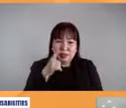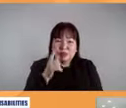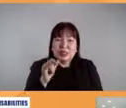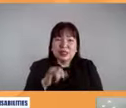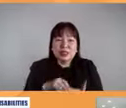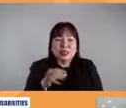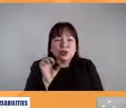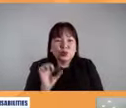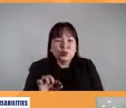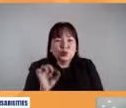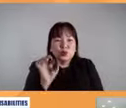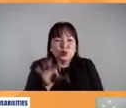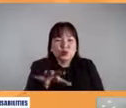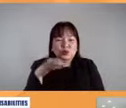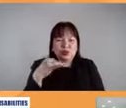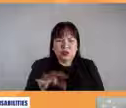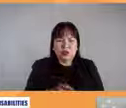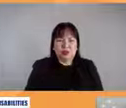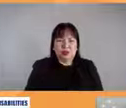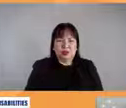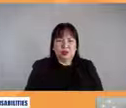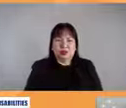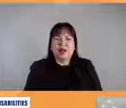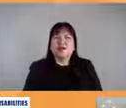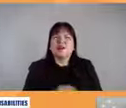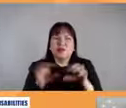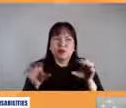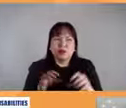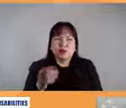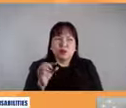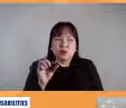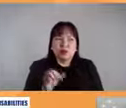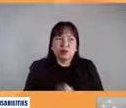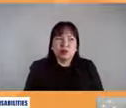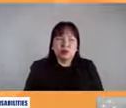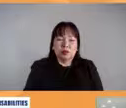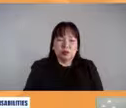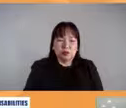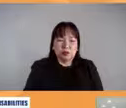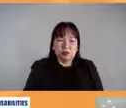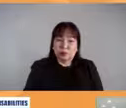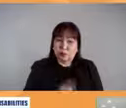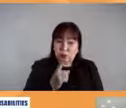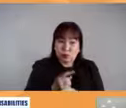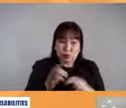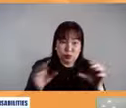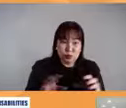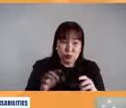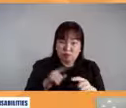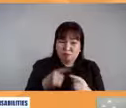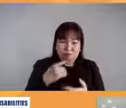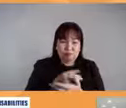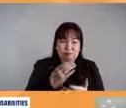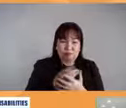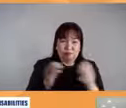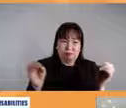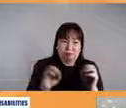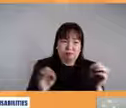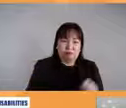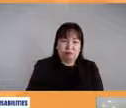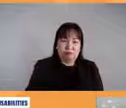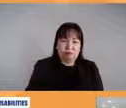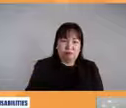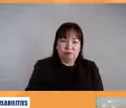at least masabi lang na may igaw pero halos walang on pag